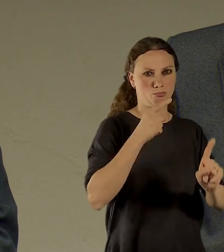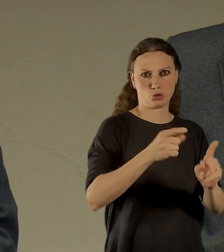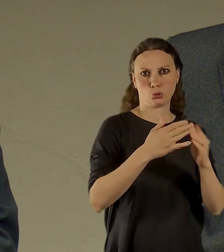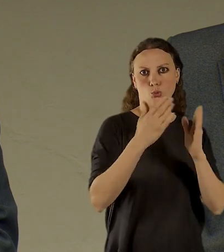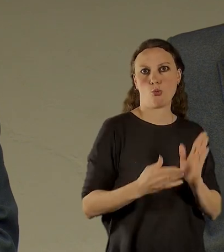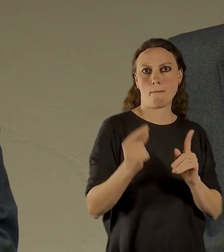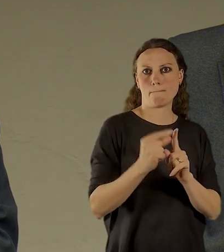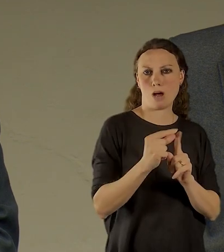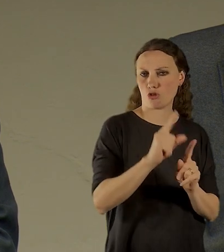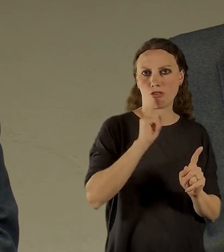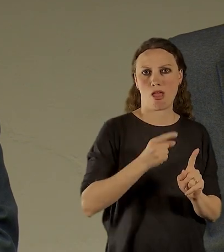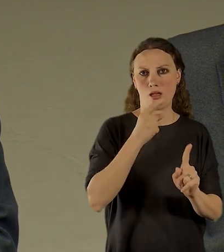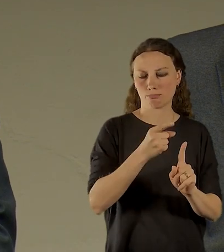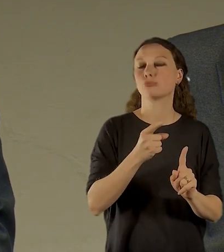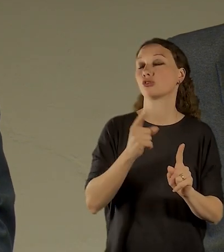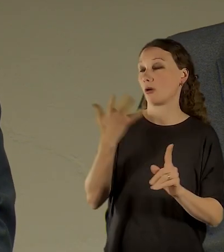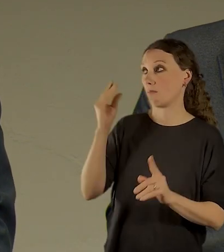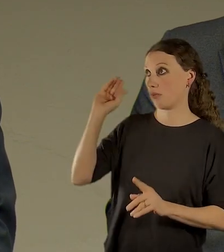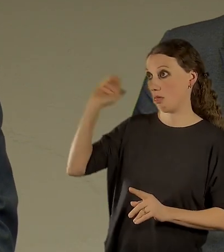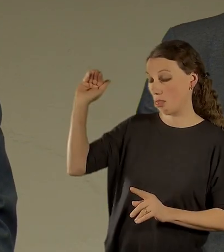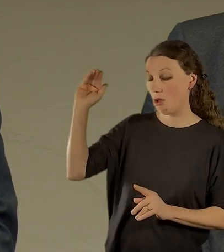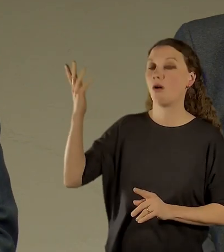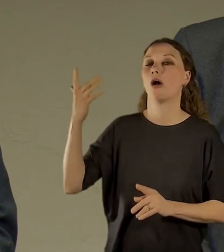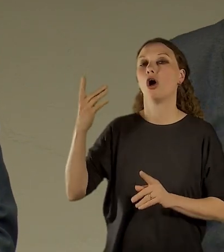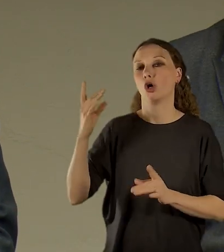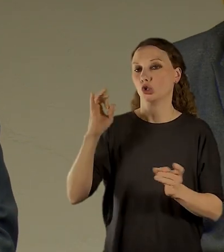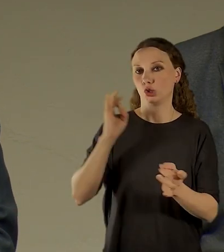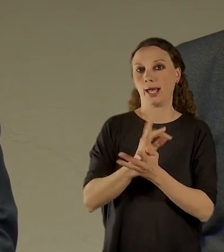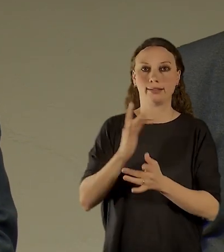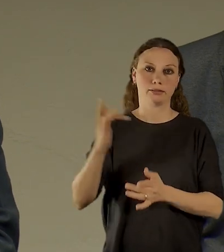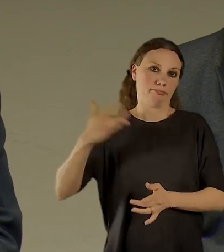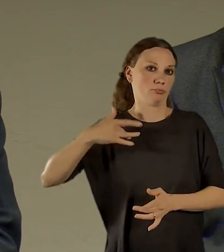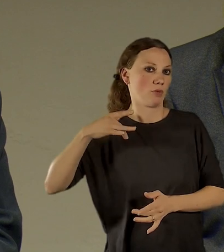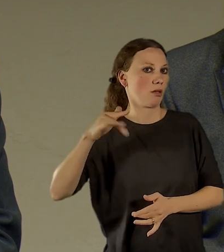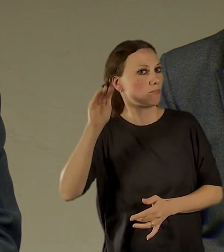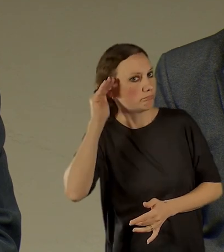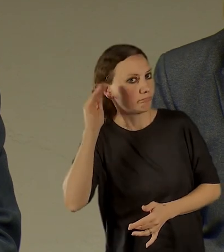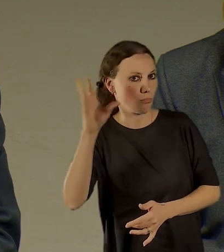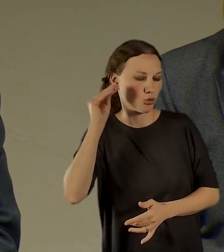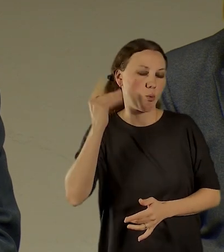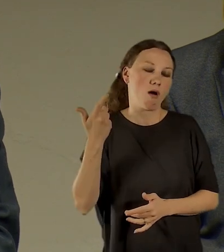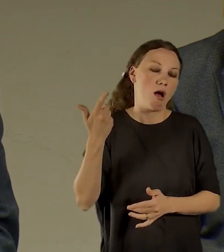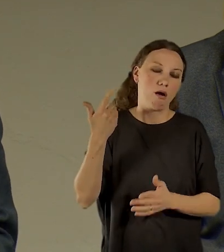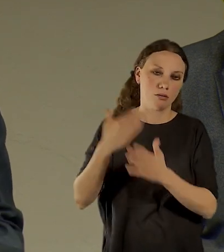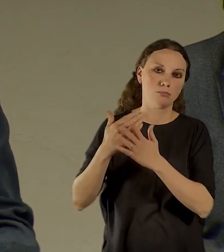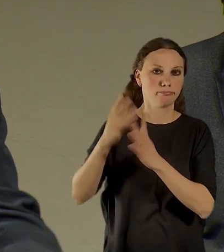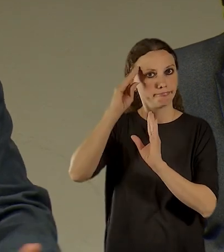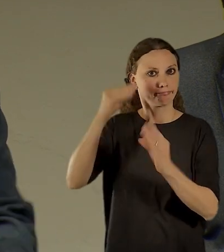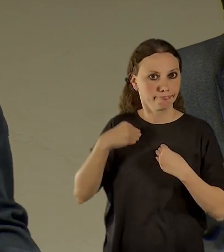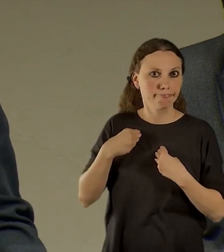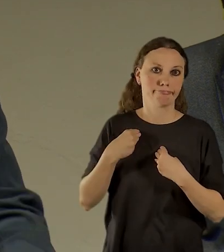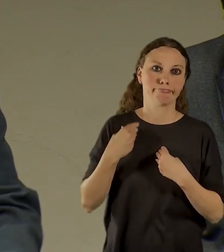z tohoto hrdiska byl z hrdiska umístění a funkce muzea z toho